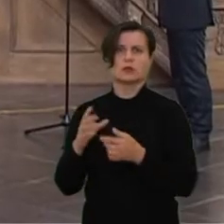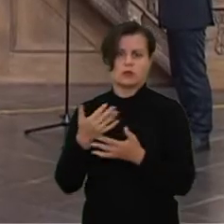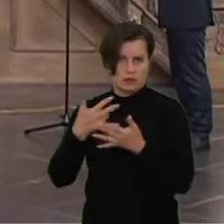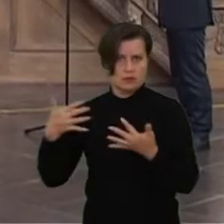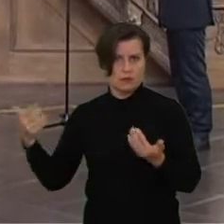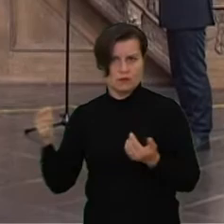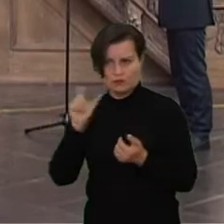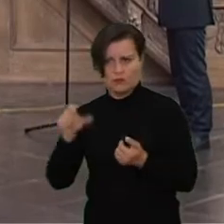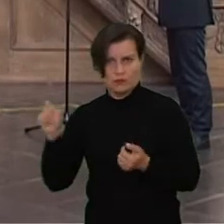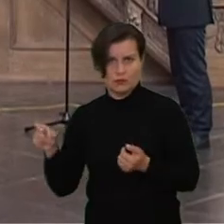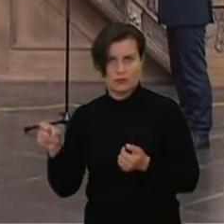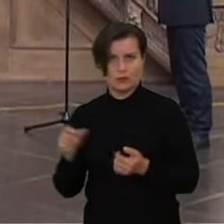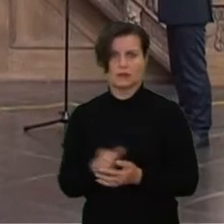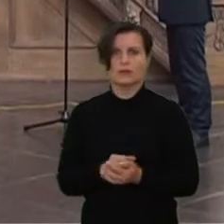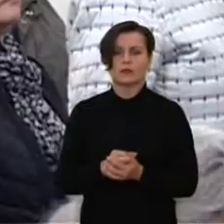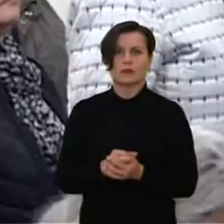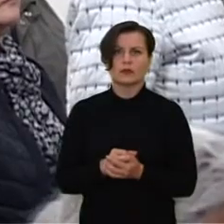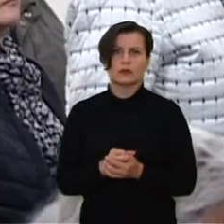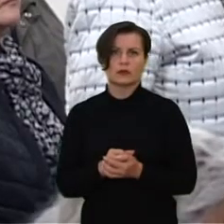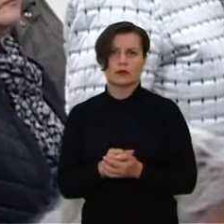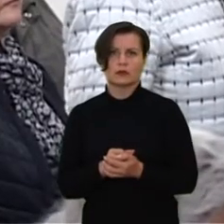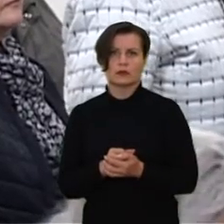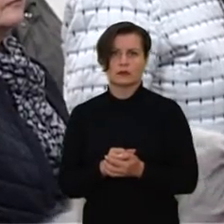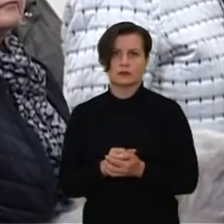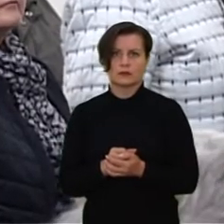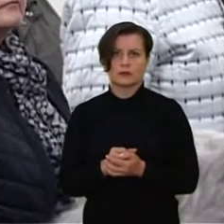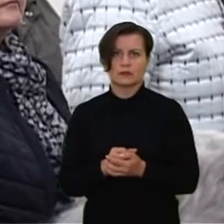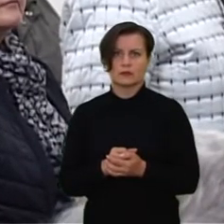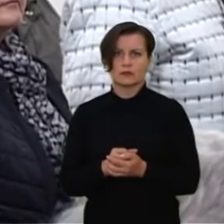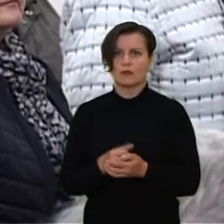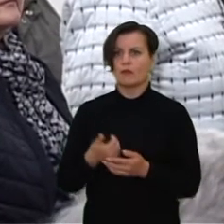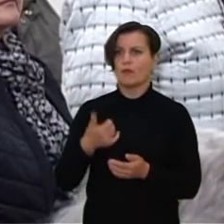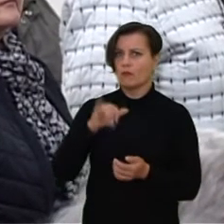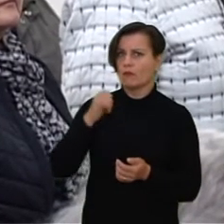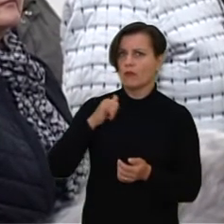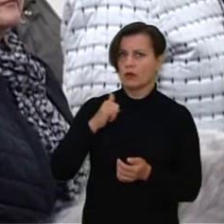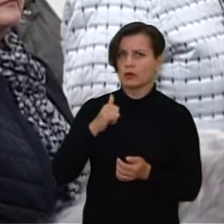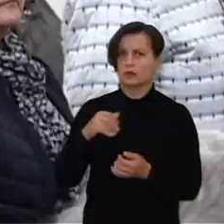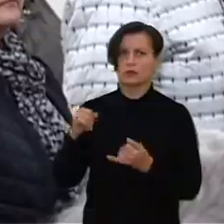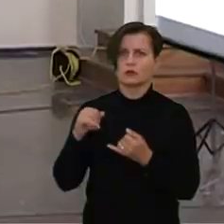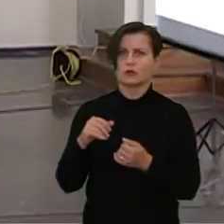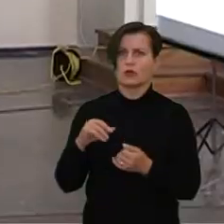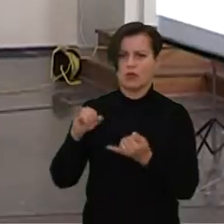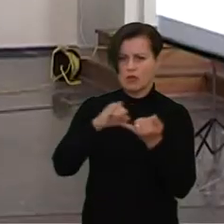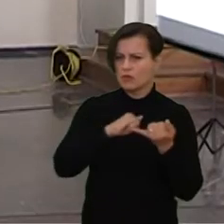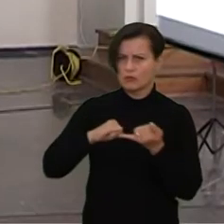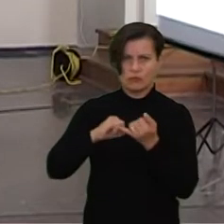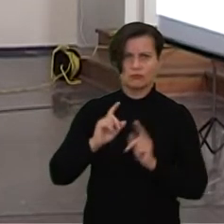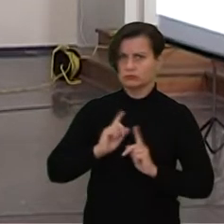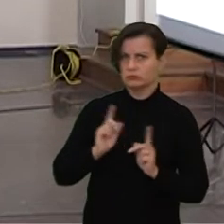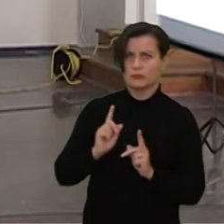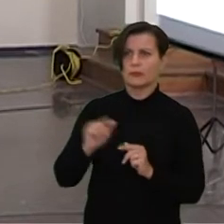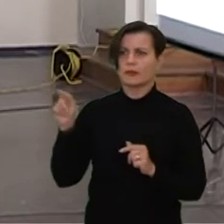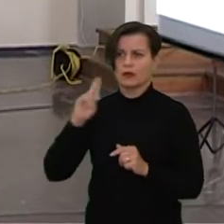Kalvinas, Zvinglis, Būlingeris eki te, ir bandėsų, nu išesmės, ne apie istoria